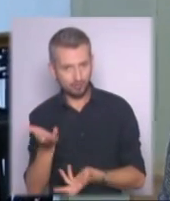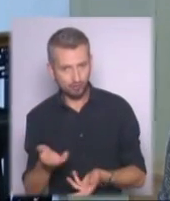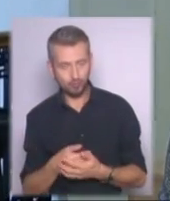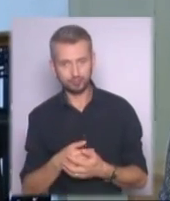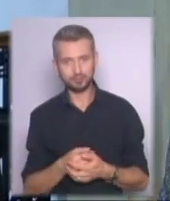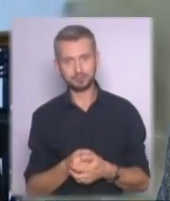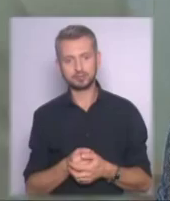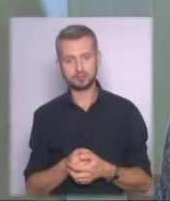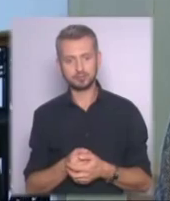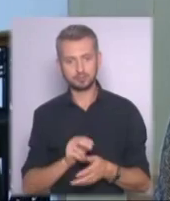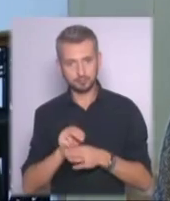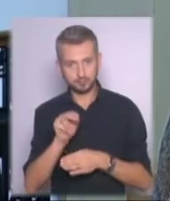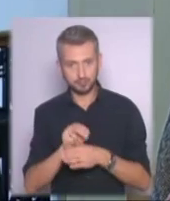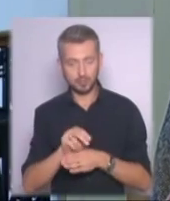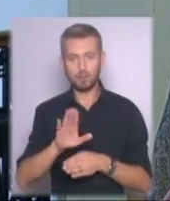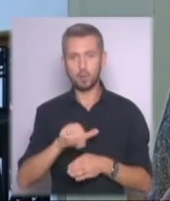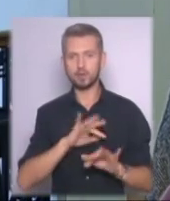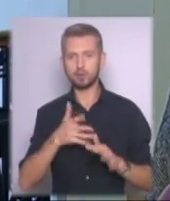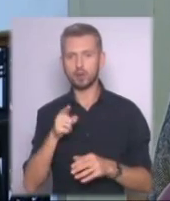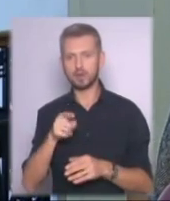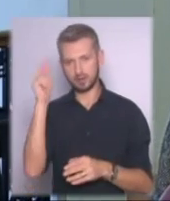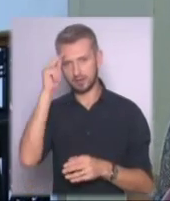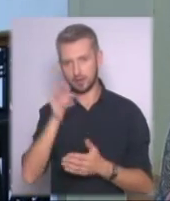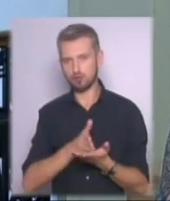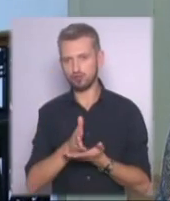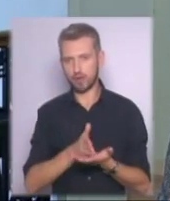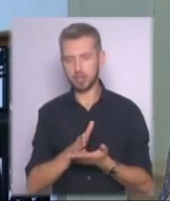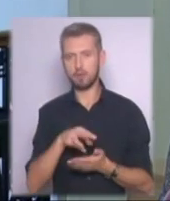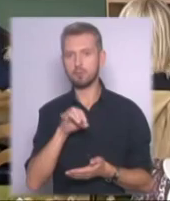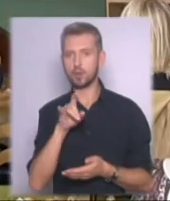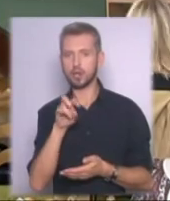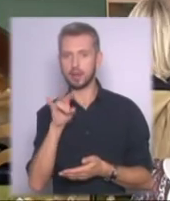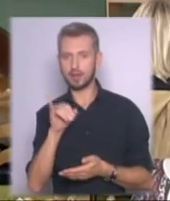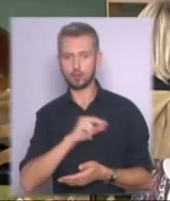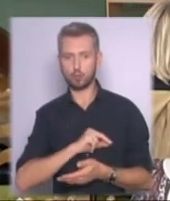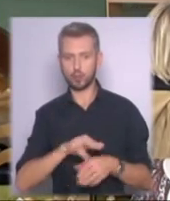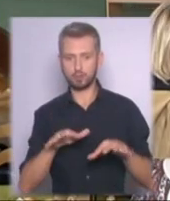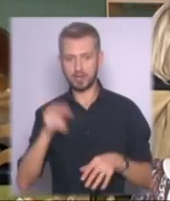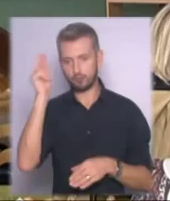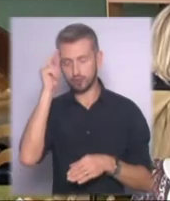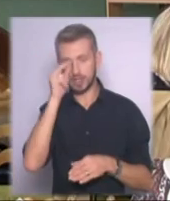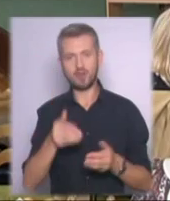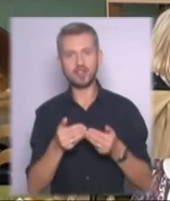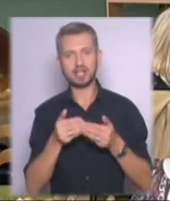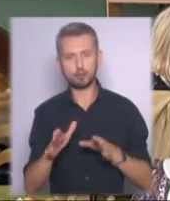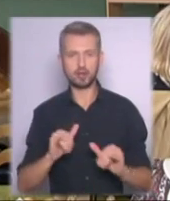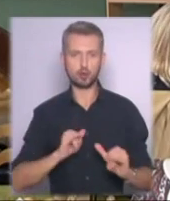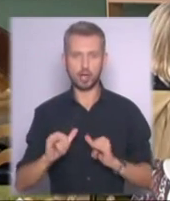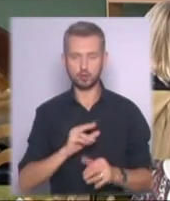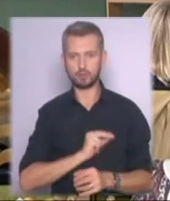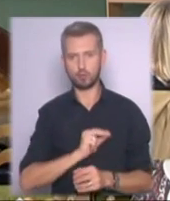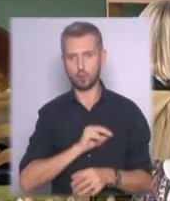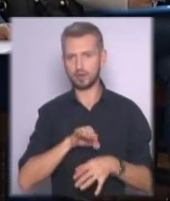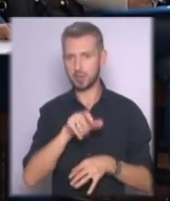відбувалося їх стажування в Мюнхені на робочих місцях. Чились насамперед відкритості і толерантності в роботі з